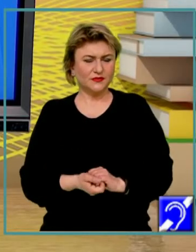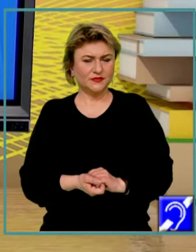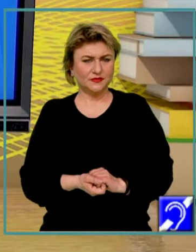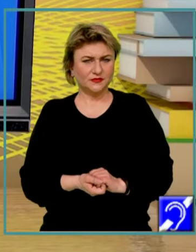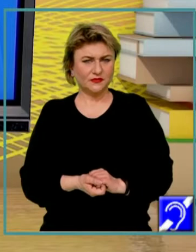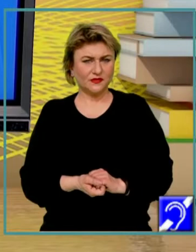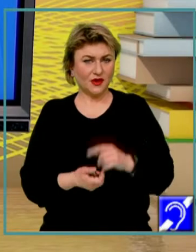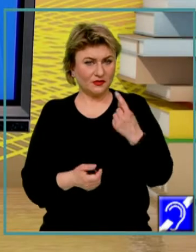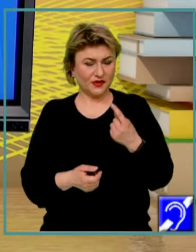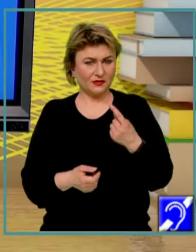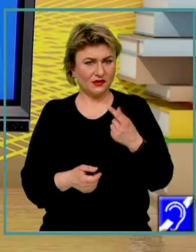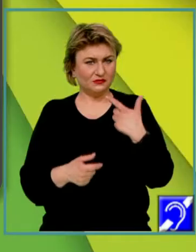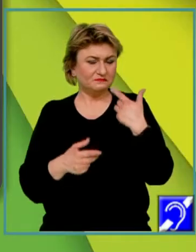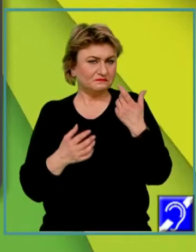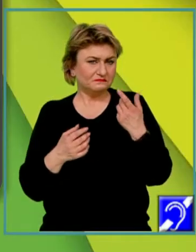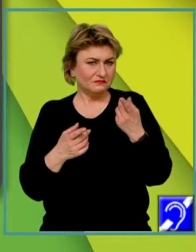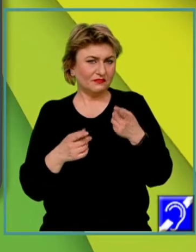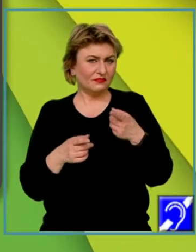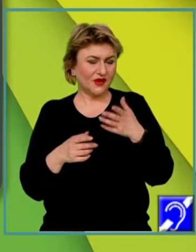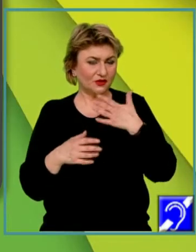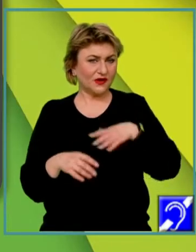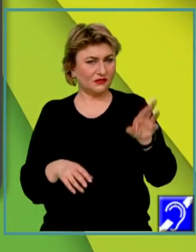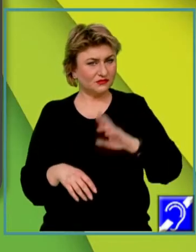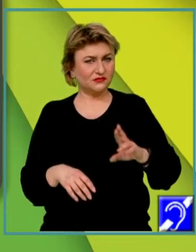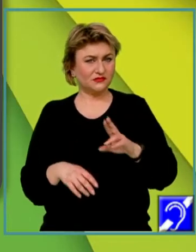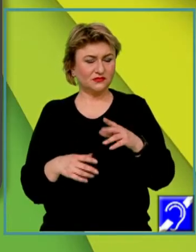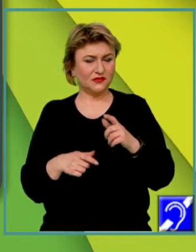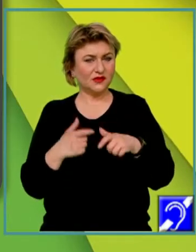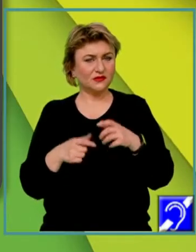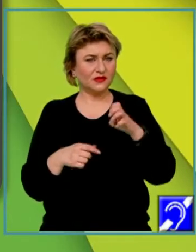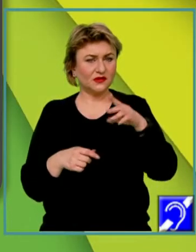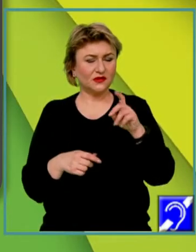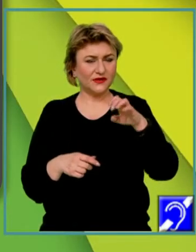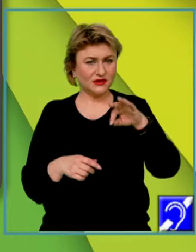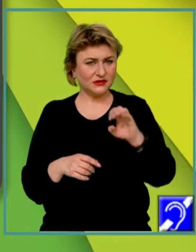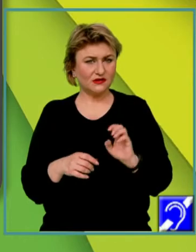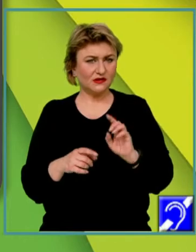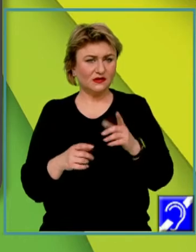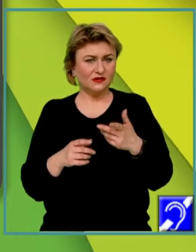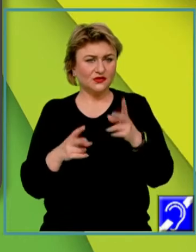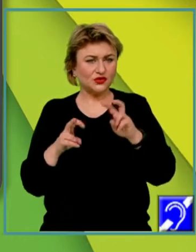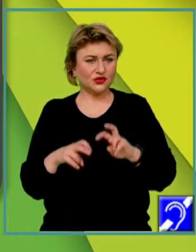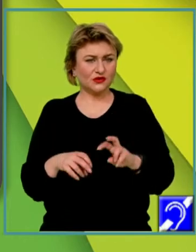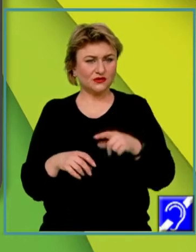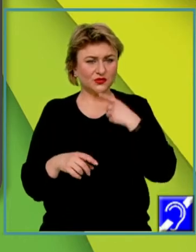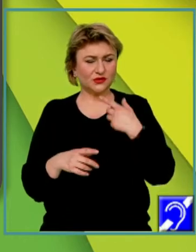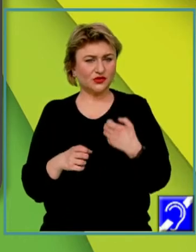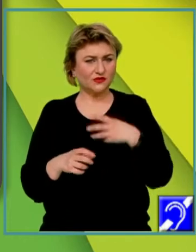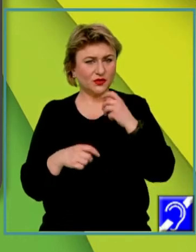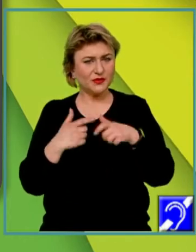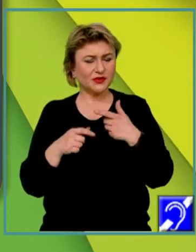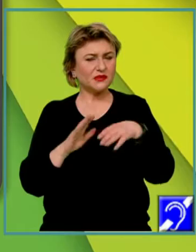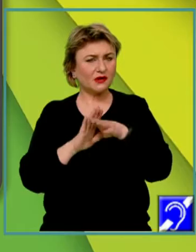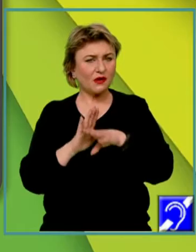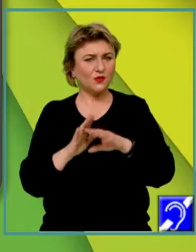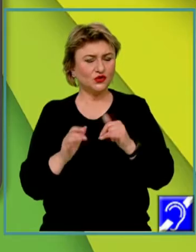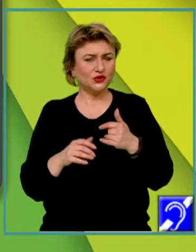În primă ipostază aș vrea să recapitulăm definiția metodei de cercetare și anume, vorbind despre acel sistem de reguli și